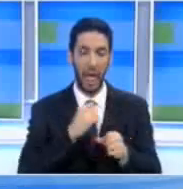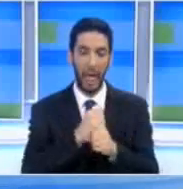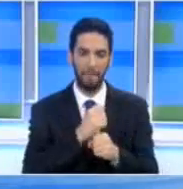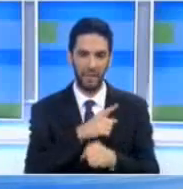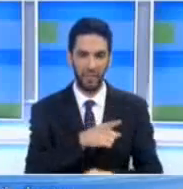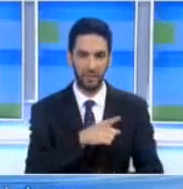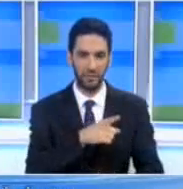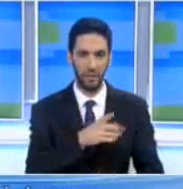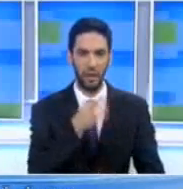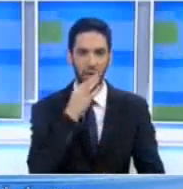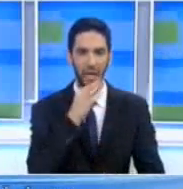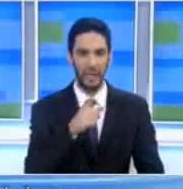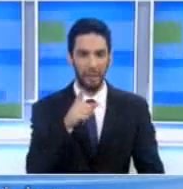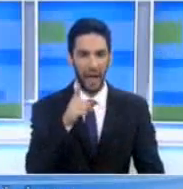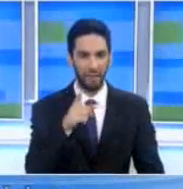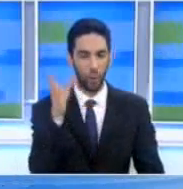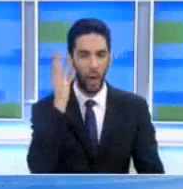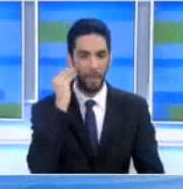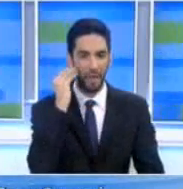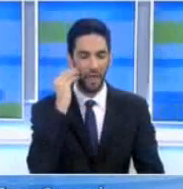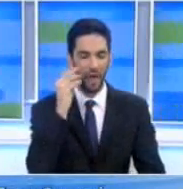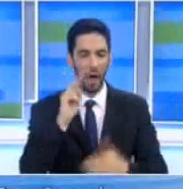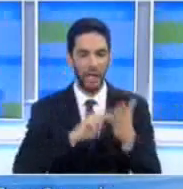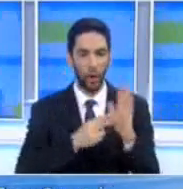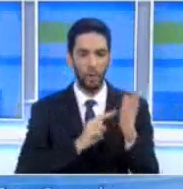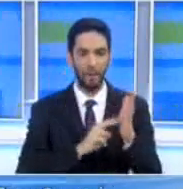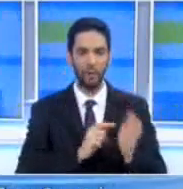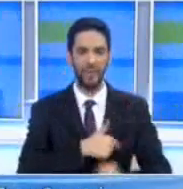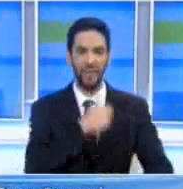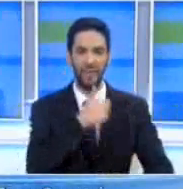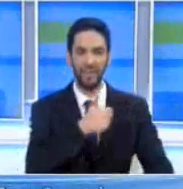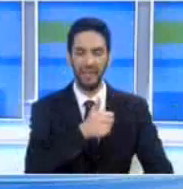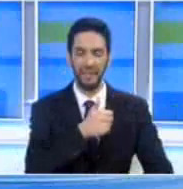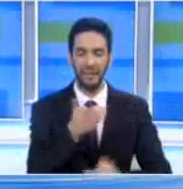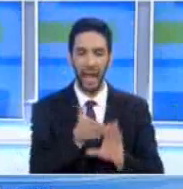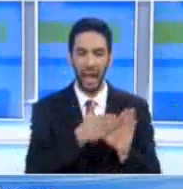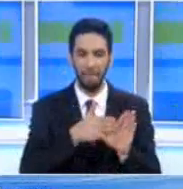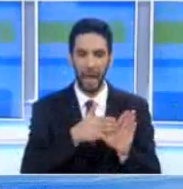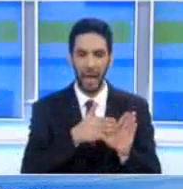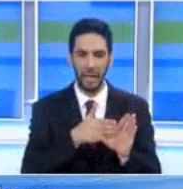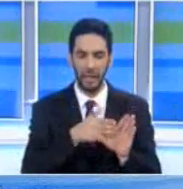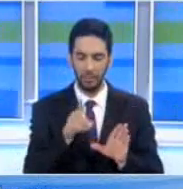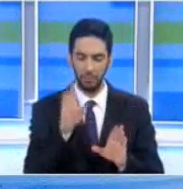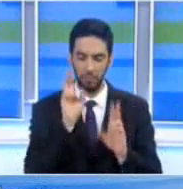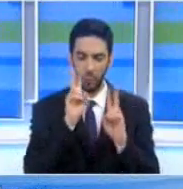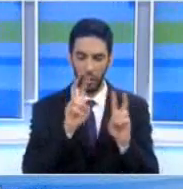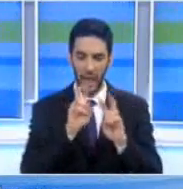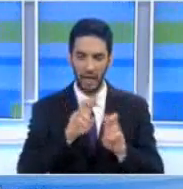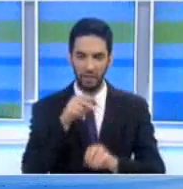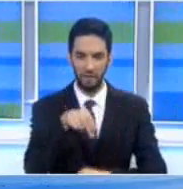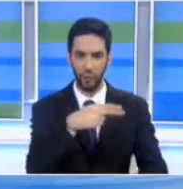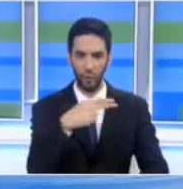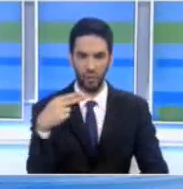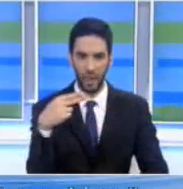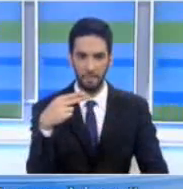λιμάνι Λεμεσού Πρόσθεσε ότι αυτή ήταν η πληροφόρηση που είχε από τον Οικονομικό Διευθυντής Αρχις Λιμένων από τον οποίο ζήτησε να διαρευνήσει